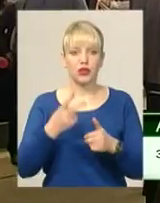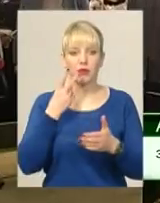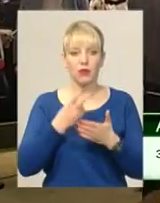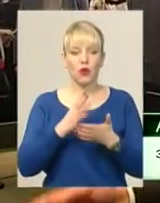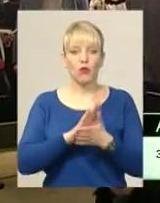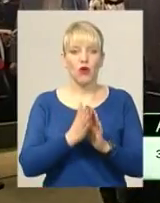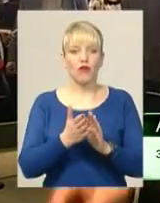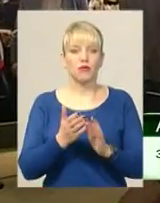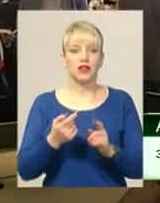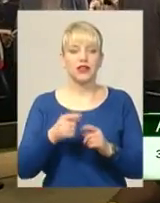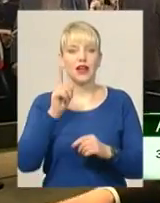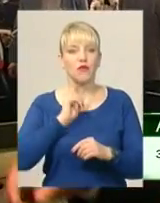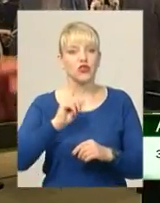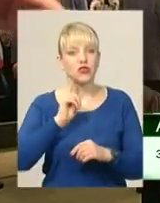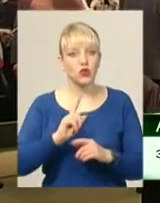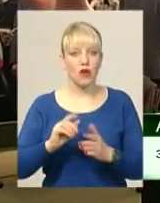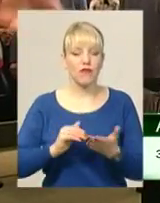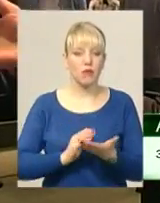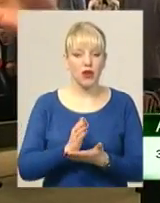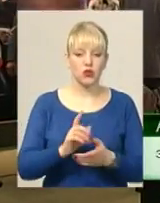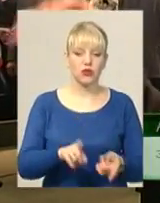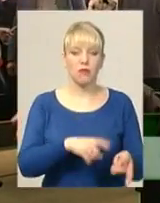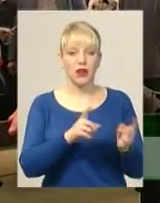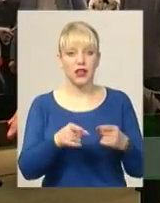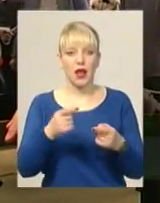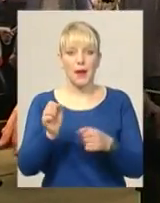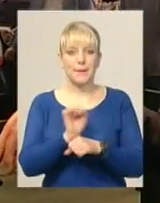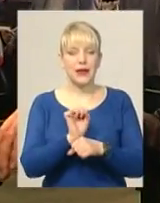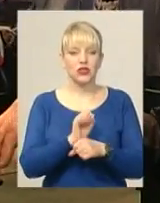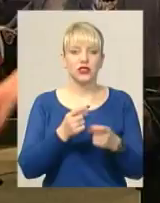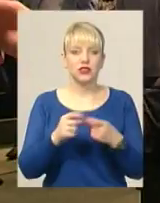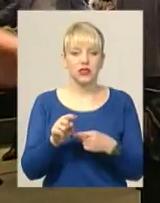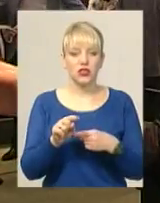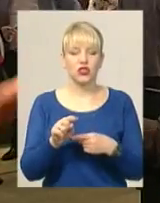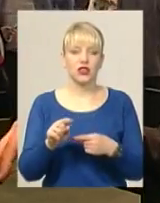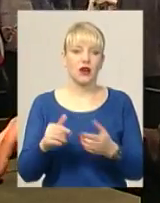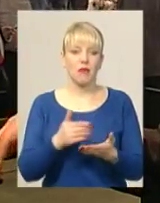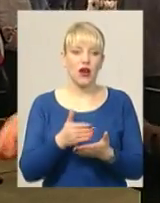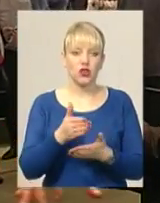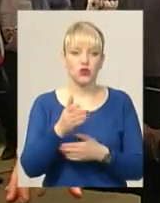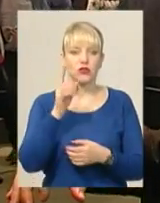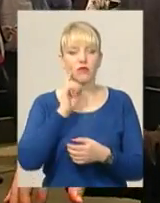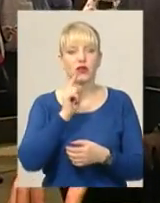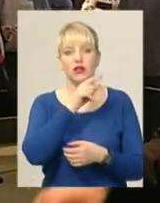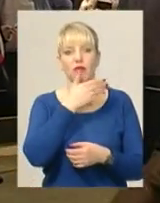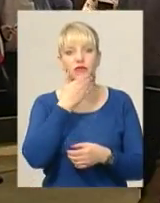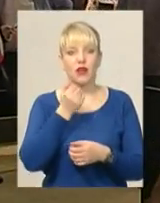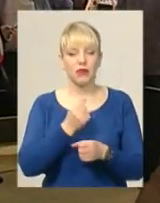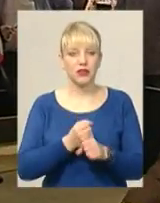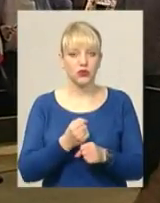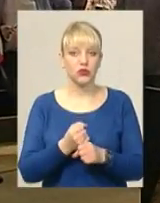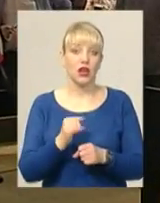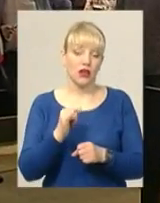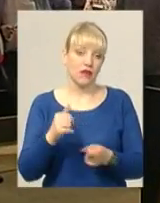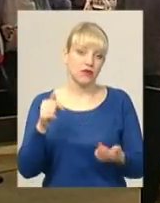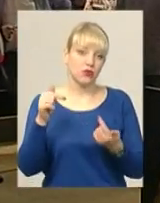договору. На ці тимчасові маршрути перекидаються машини з інших маршрутів, поки вони там не працюють, поки вони не потрібні. Відповідно,